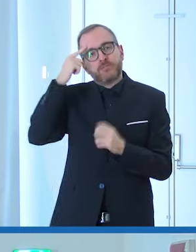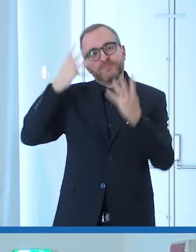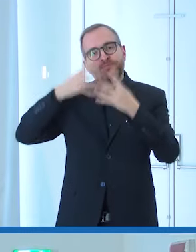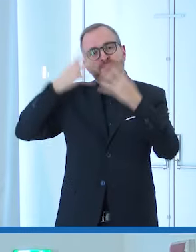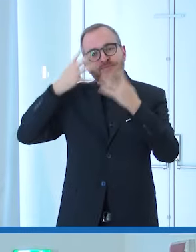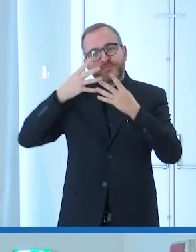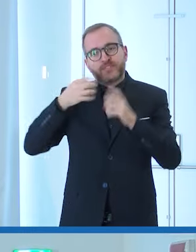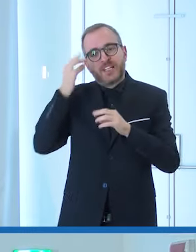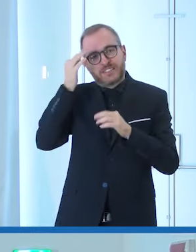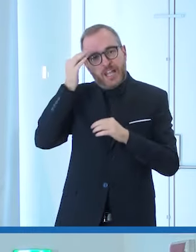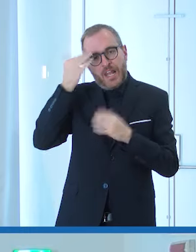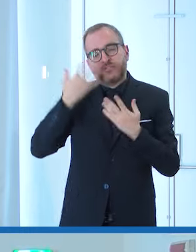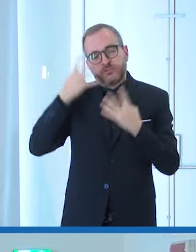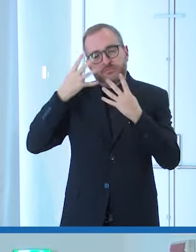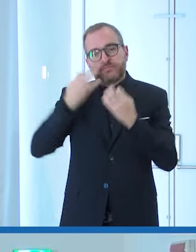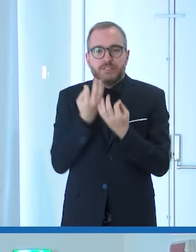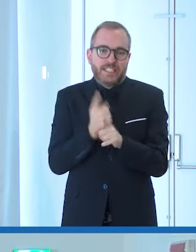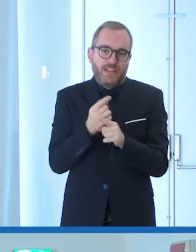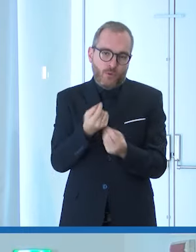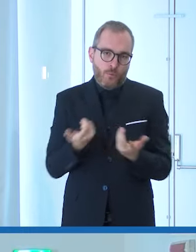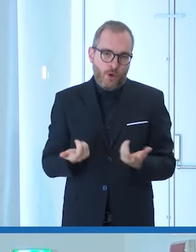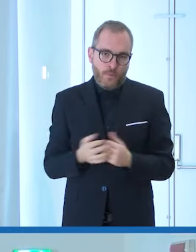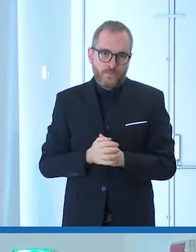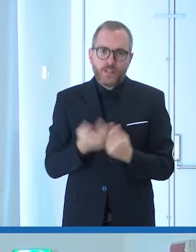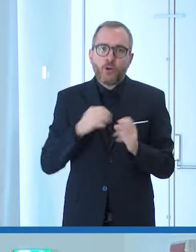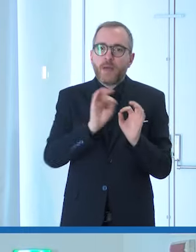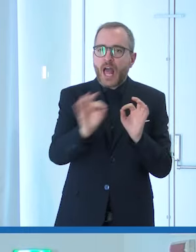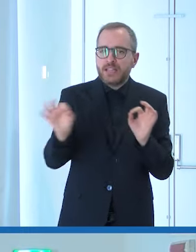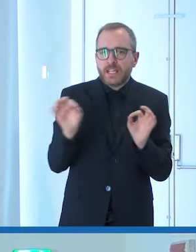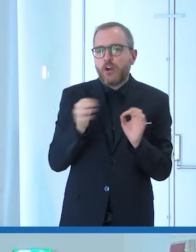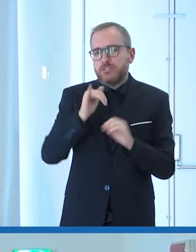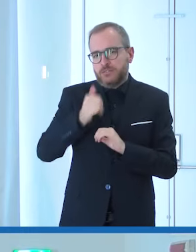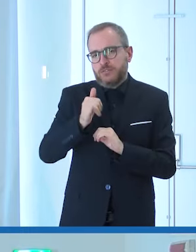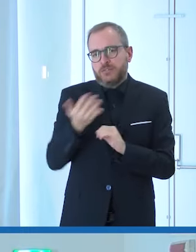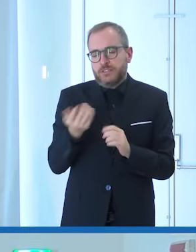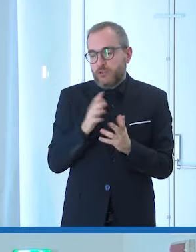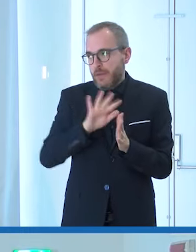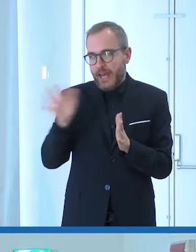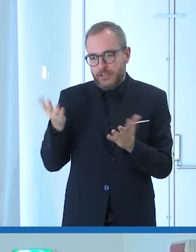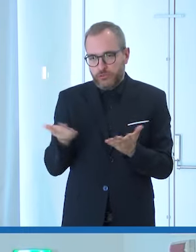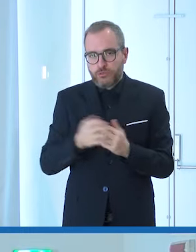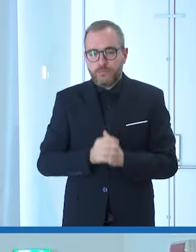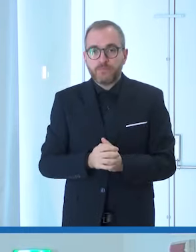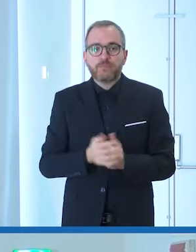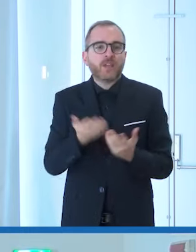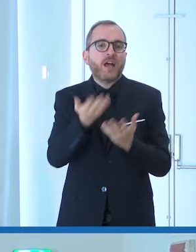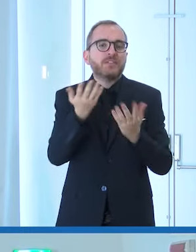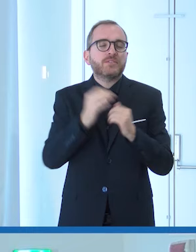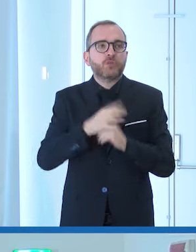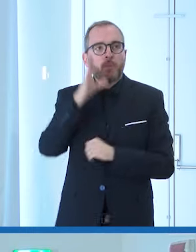come in tante altre cose molto tranquillamente e quando all'università